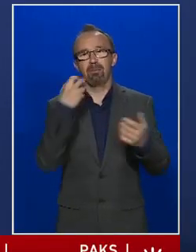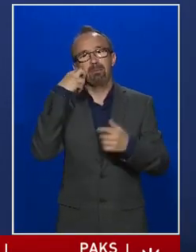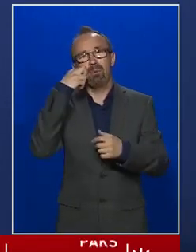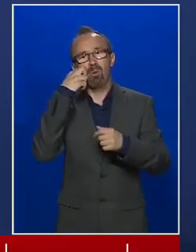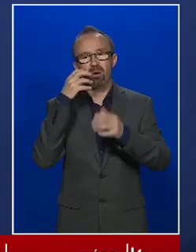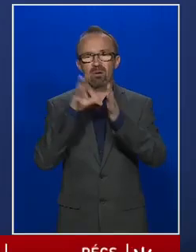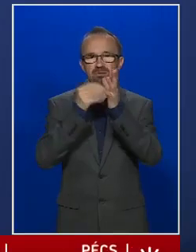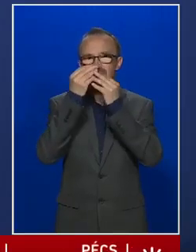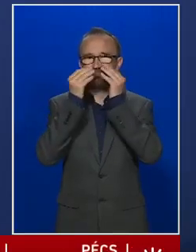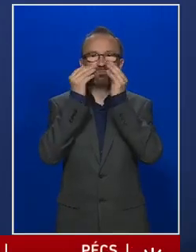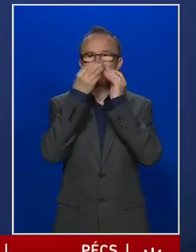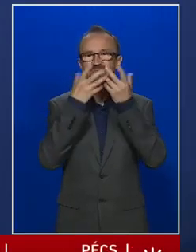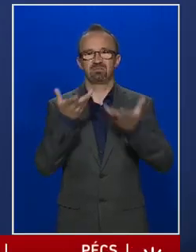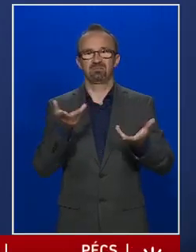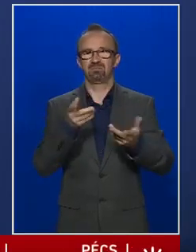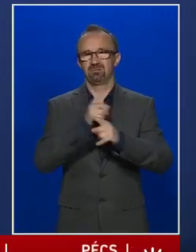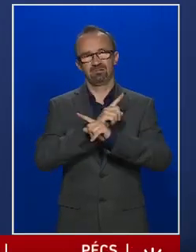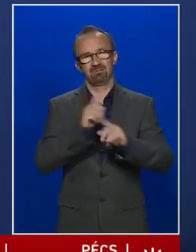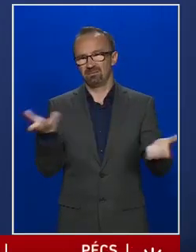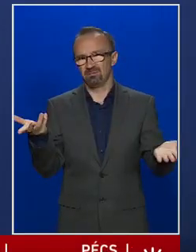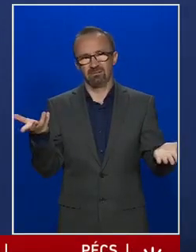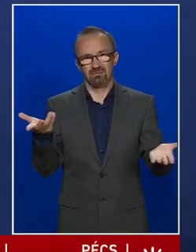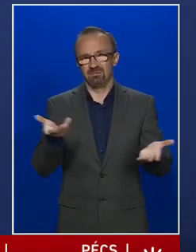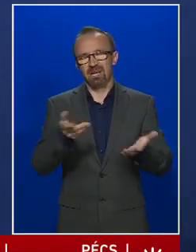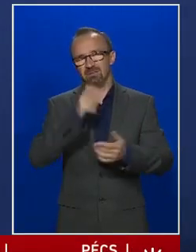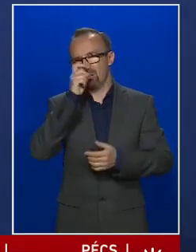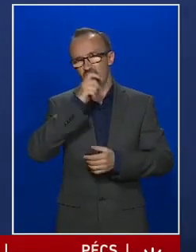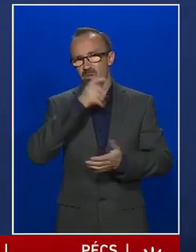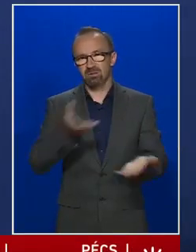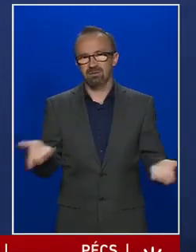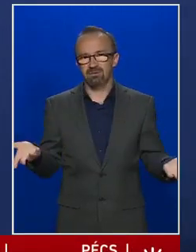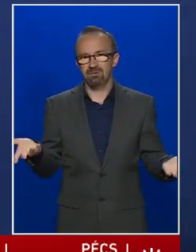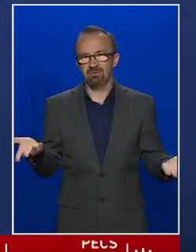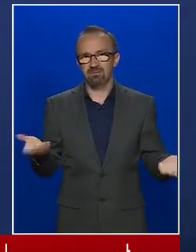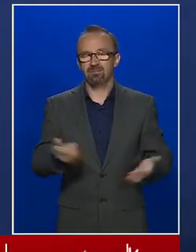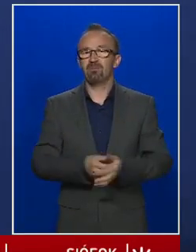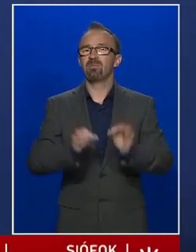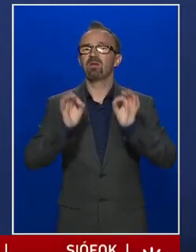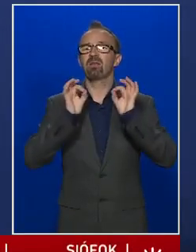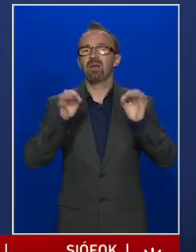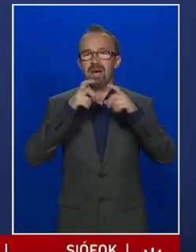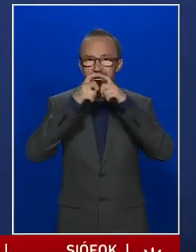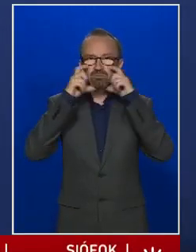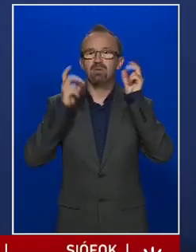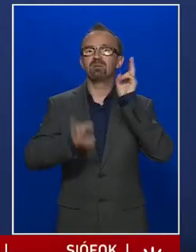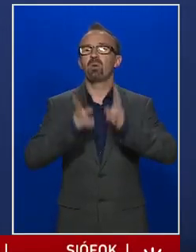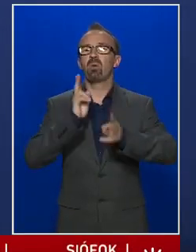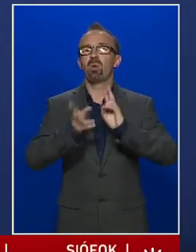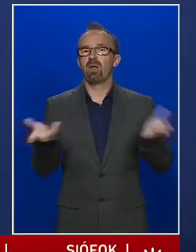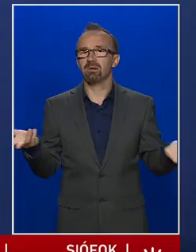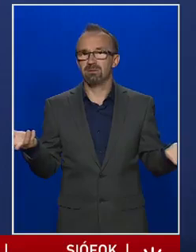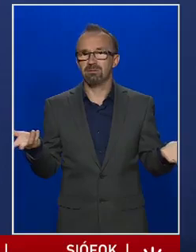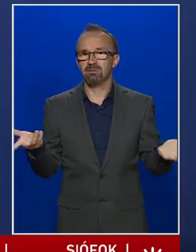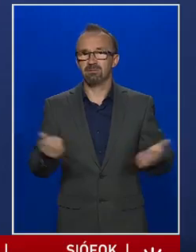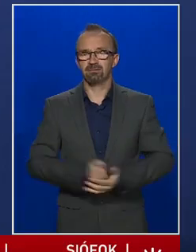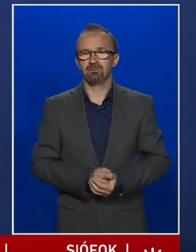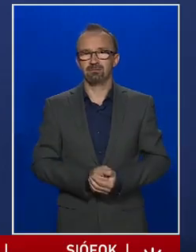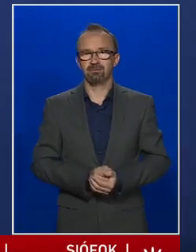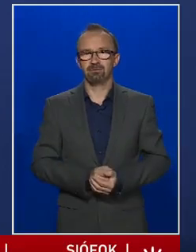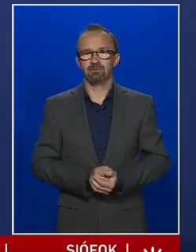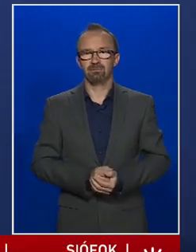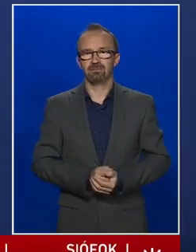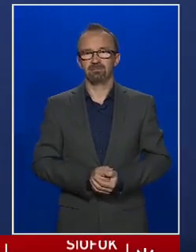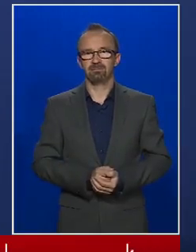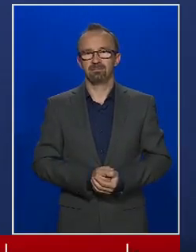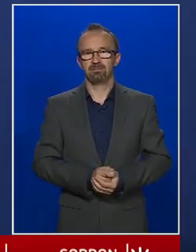bőréről magát. Tehát ez helytelen. A helyes maszkviselés az azt jelenti, hogy